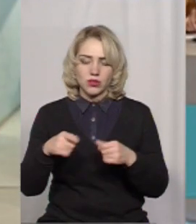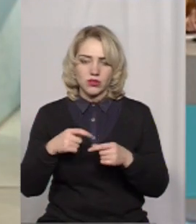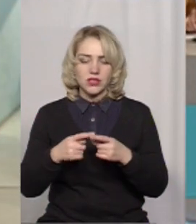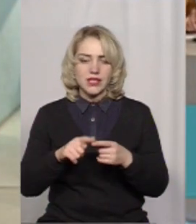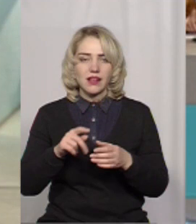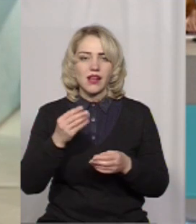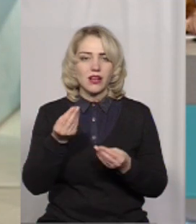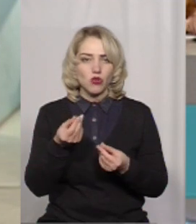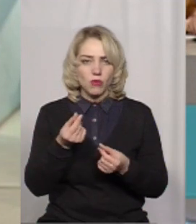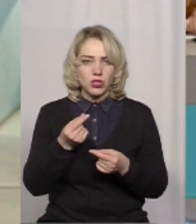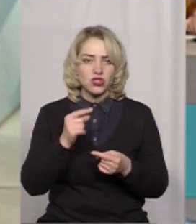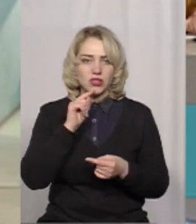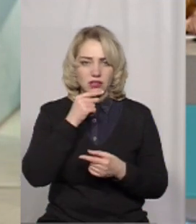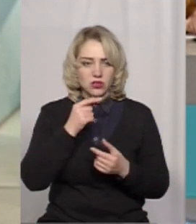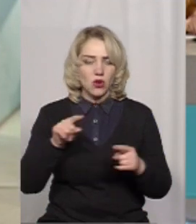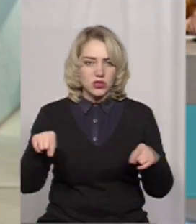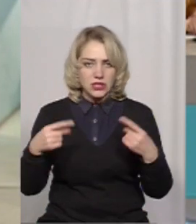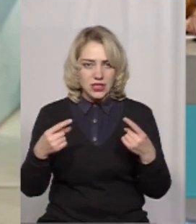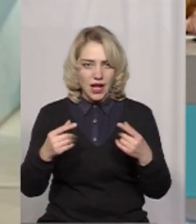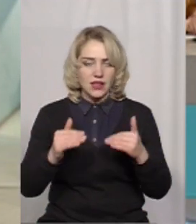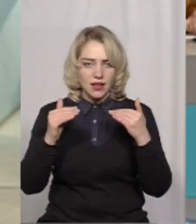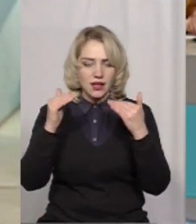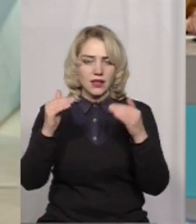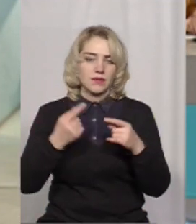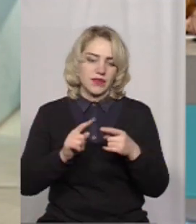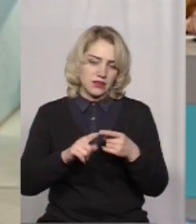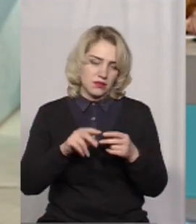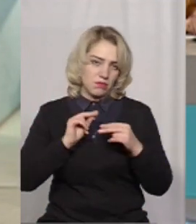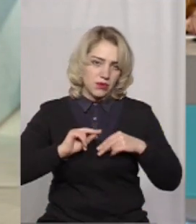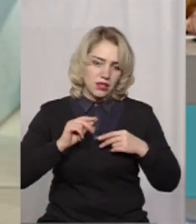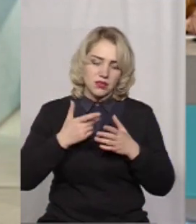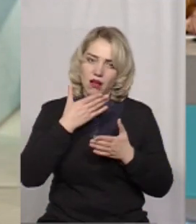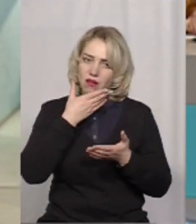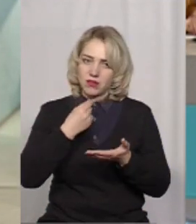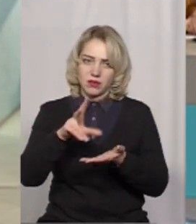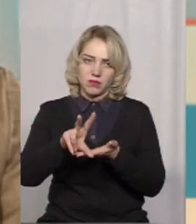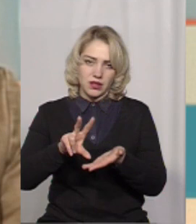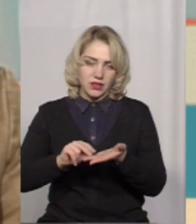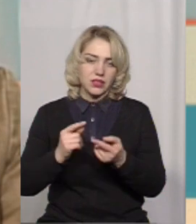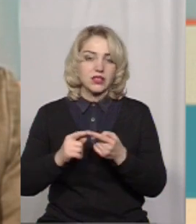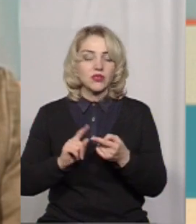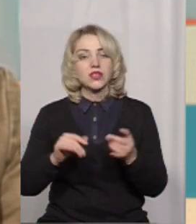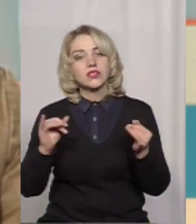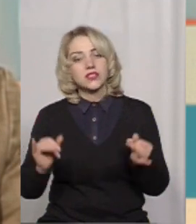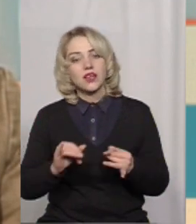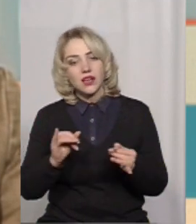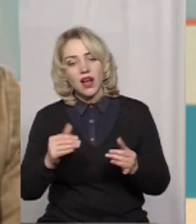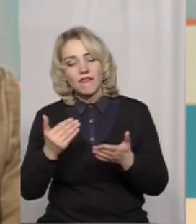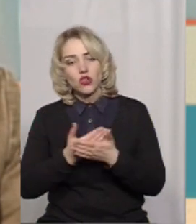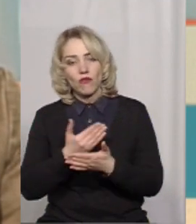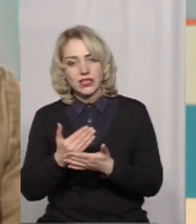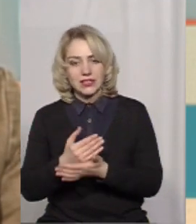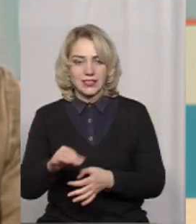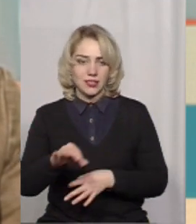зростання, і так само гідна праця. Дуже гарний, наприклад, такий приклад. Тобто, такі цікаві інноваційні проєкти ми